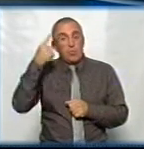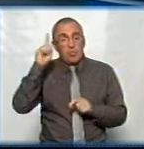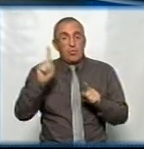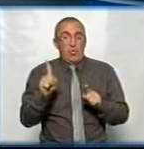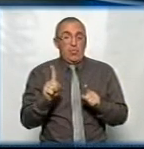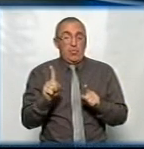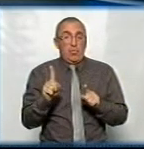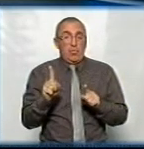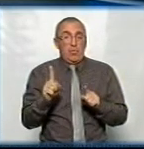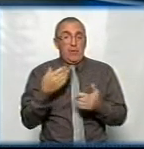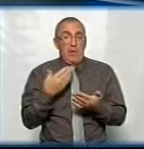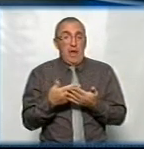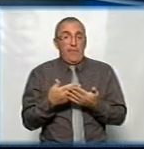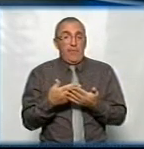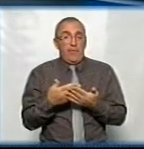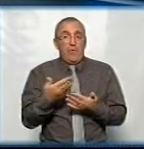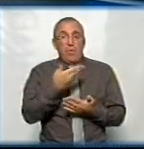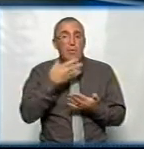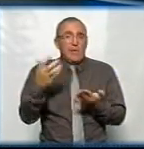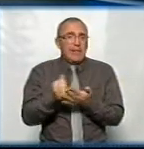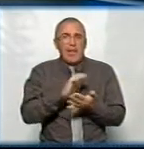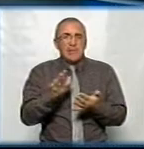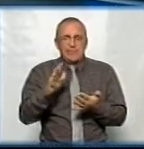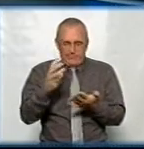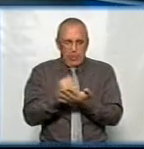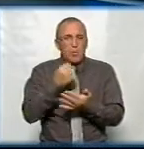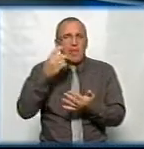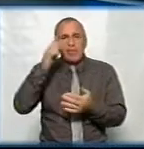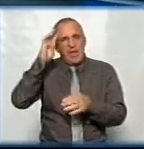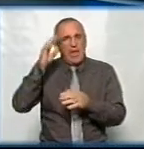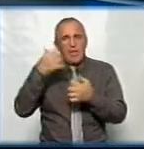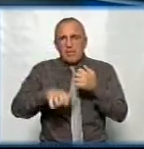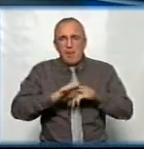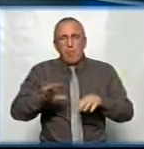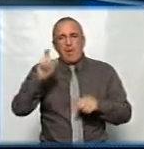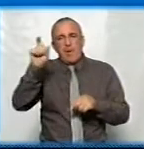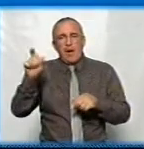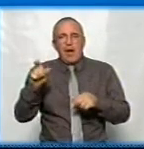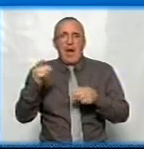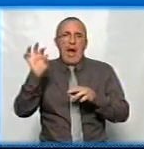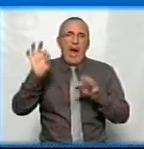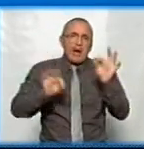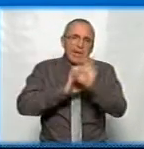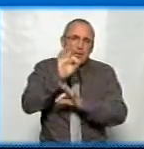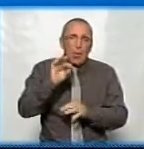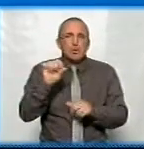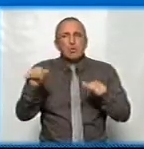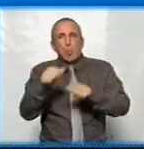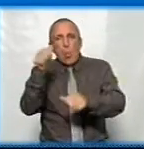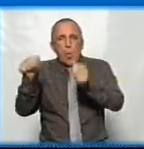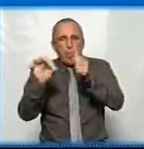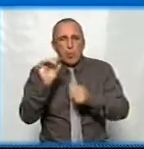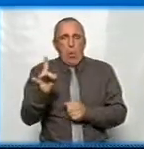навіть в нас знайдуться небайдужі експерти, це і архітектори, це і скульптори,